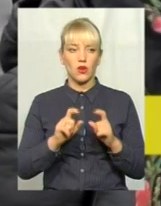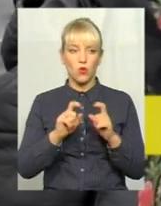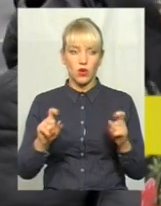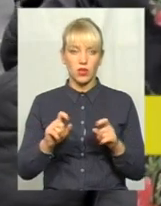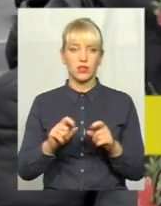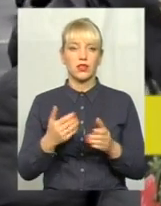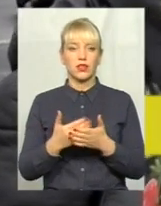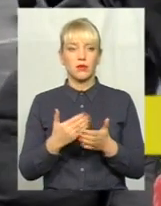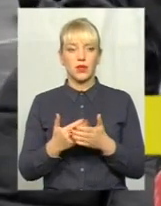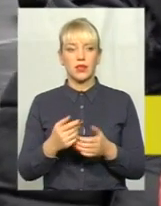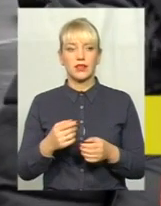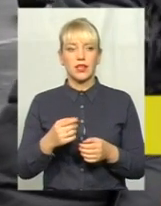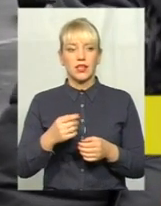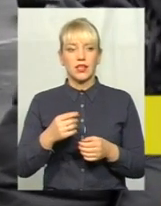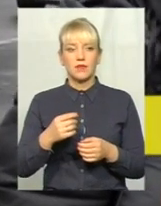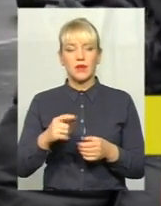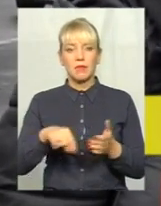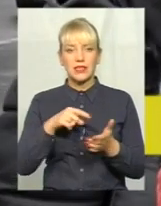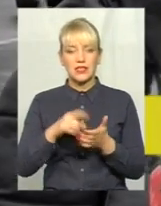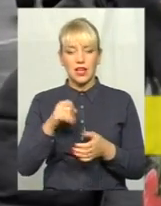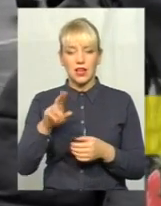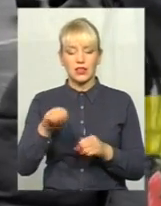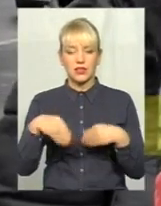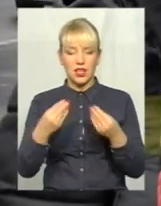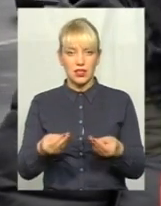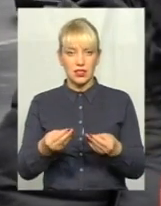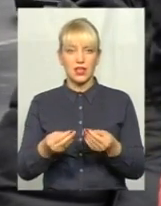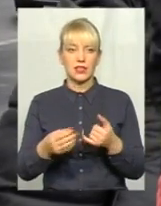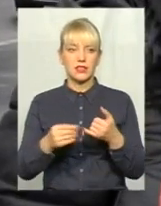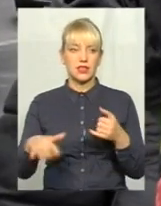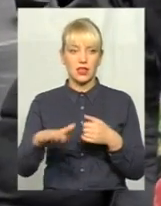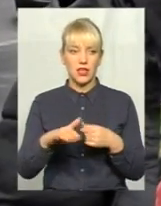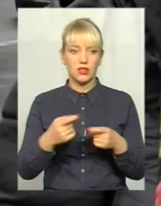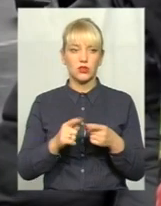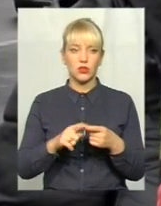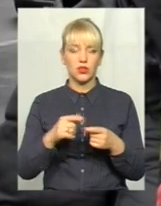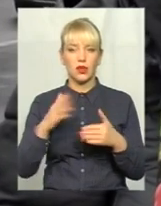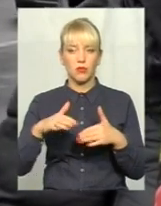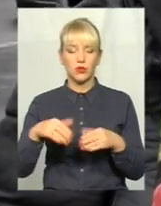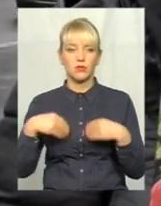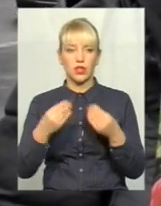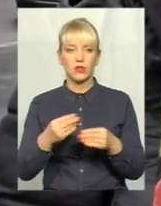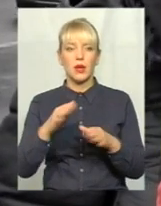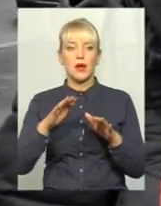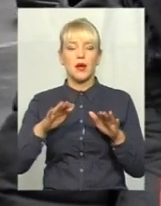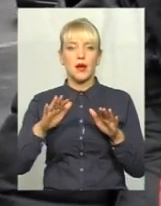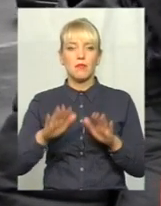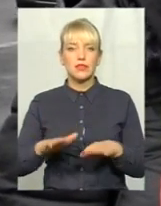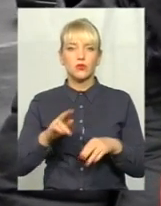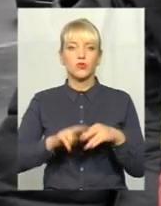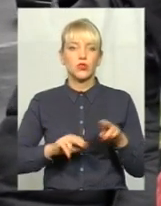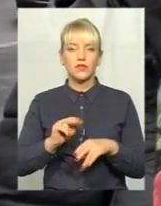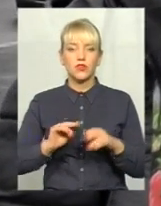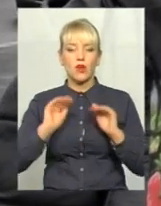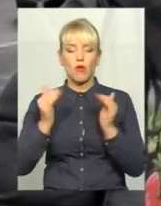структурний, там міська рада надає земельну ділянку, далі її же структурний підрозділ надає містобудівні умови і обмеження, в яких